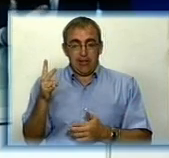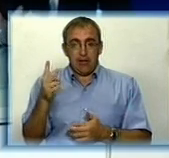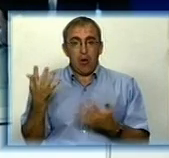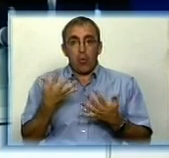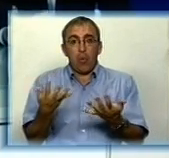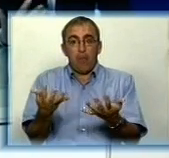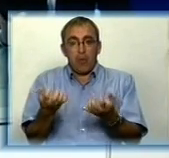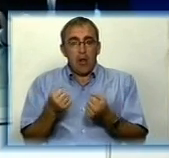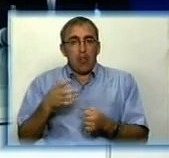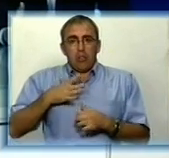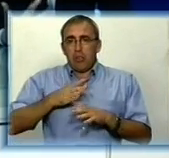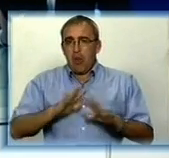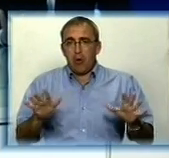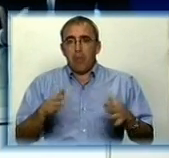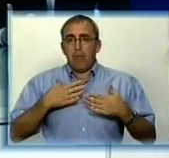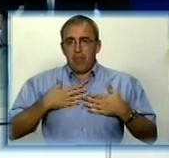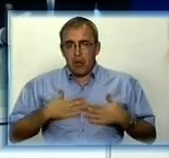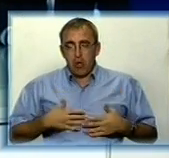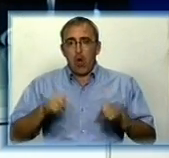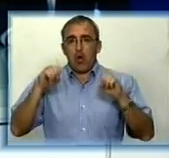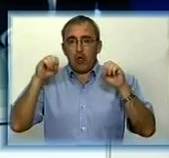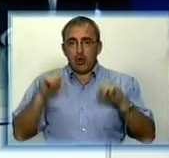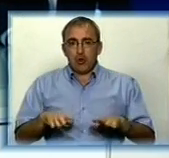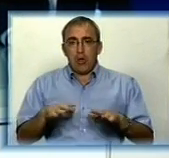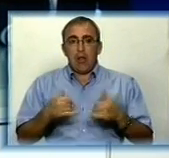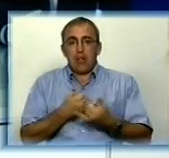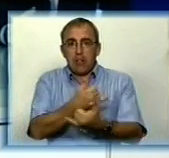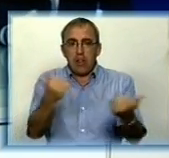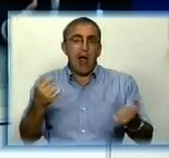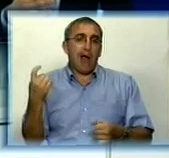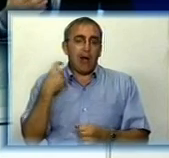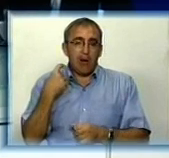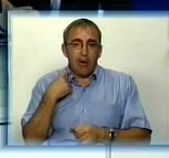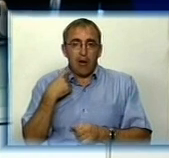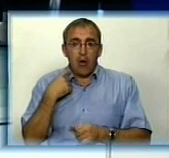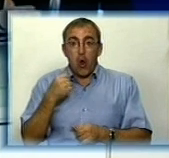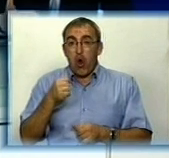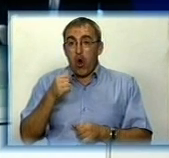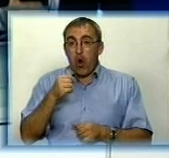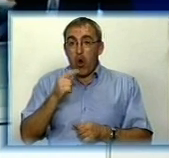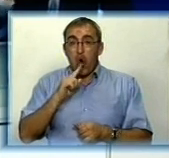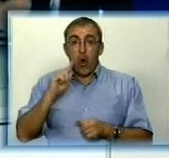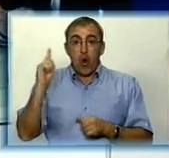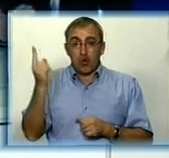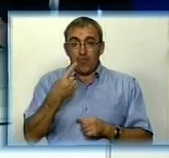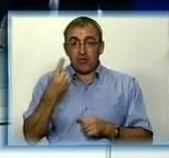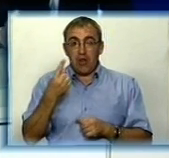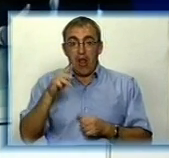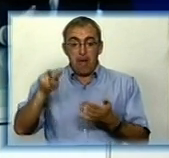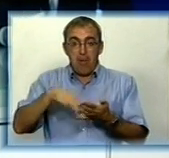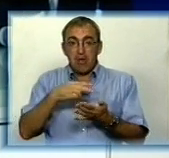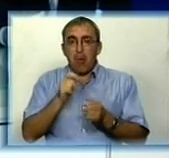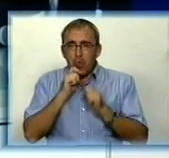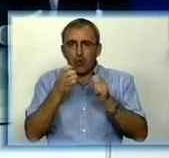який приняв такого неожиданого і приєтне рішення для кіровоградців і рішив, що на годівціну майданців потрібно податити ще один мільйон,